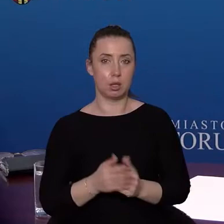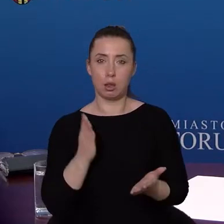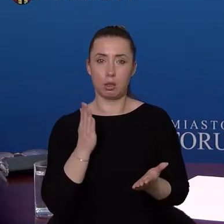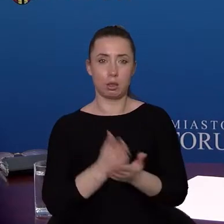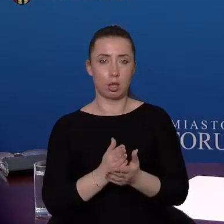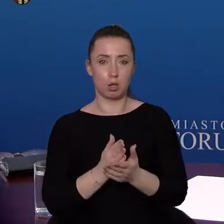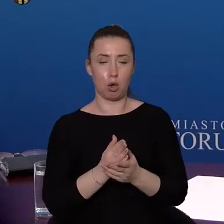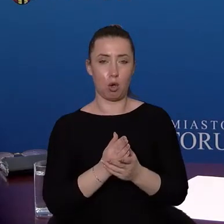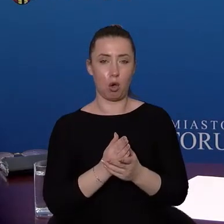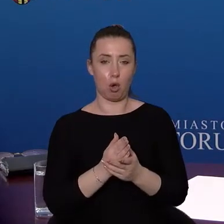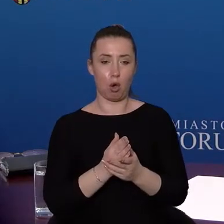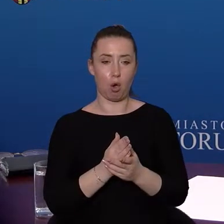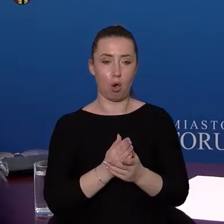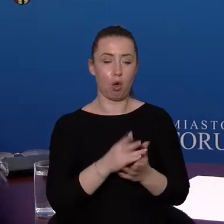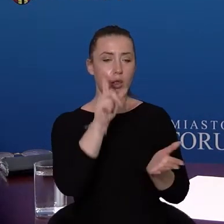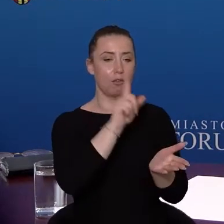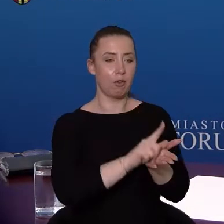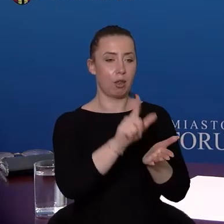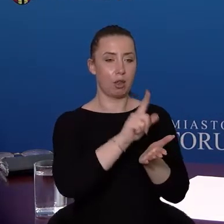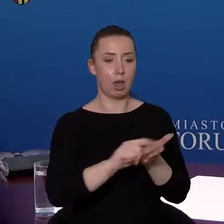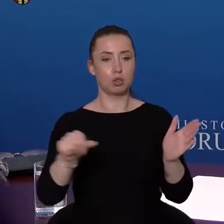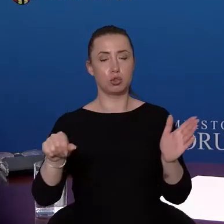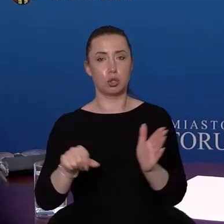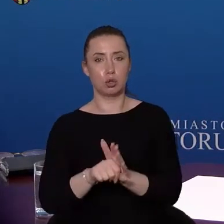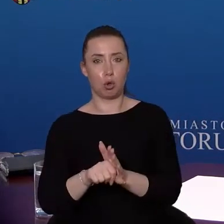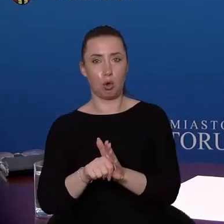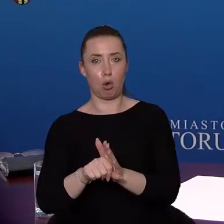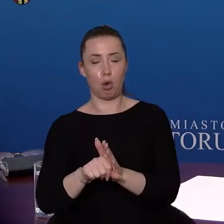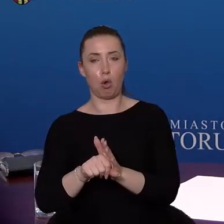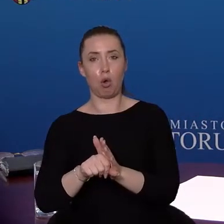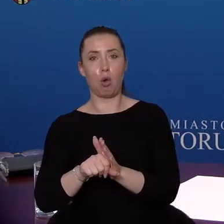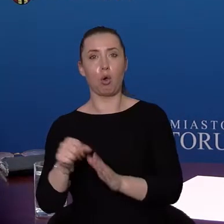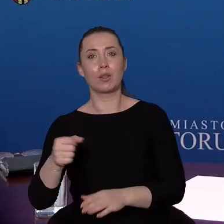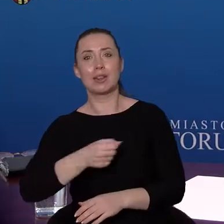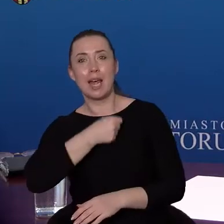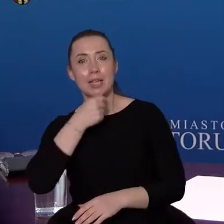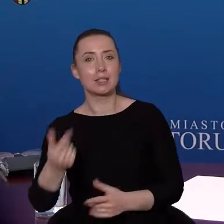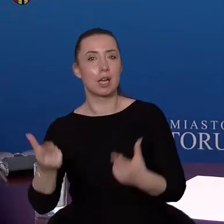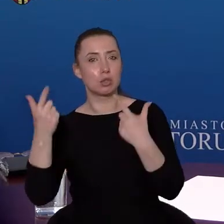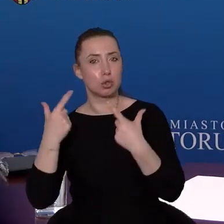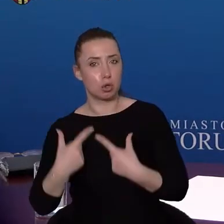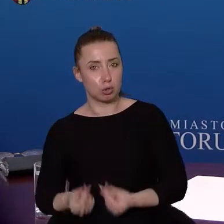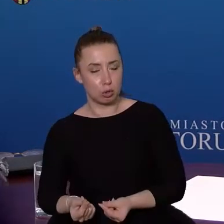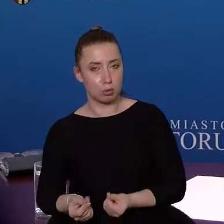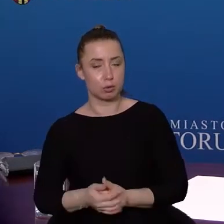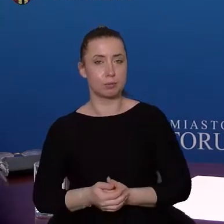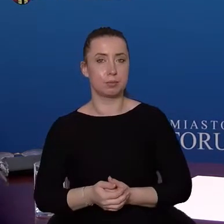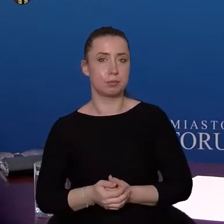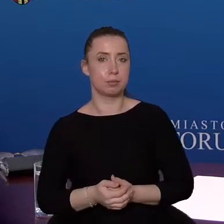roczniki od 12 roku życia do najstarszych mieszkanek i mieszkańców Torunia.